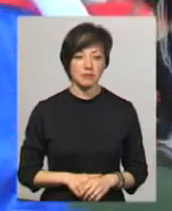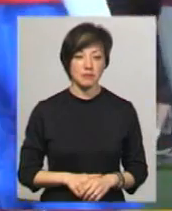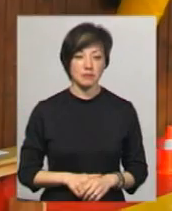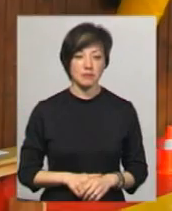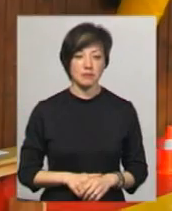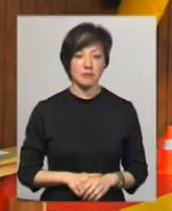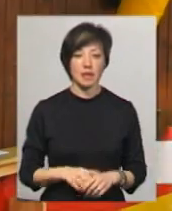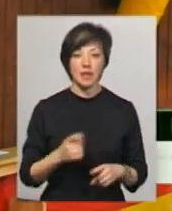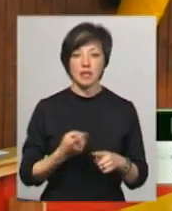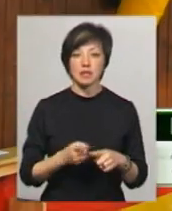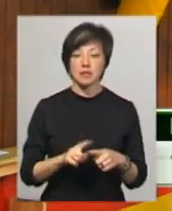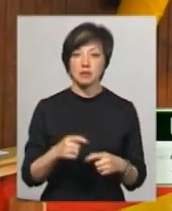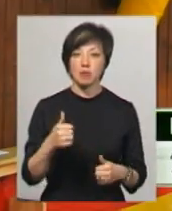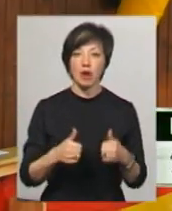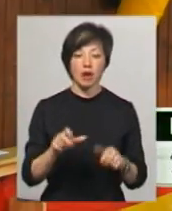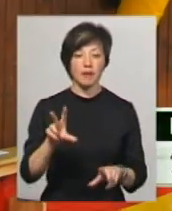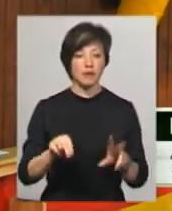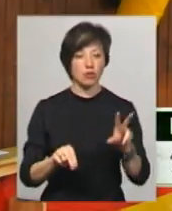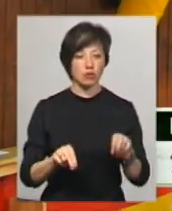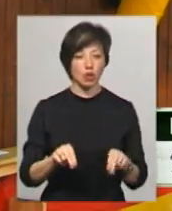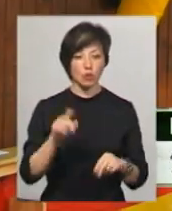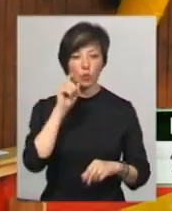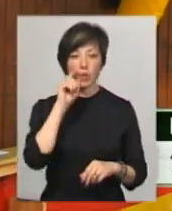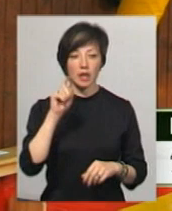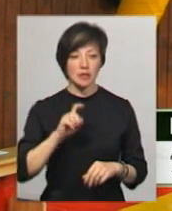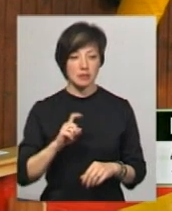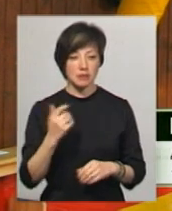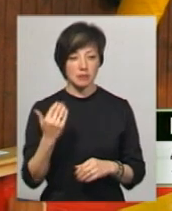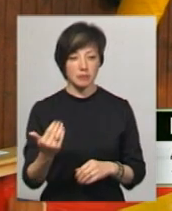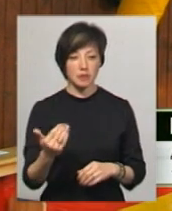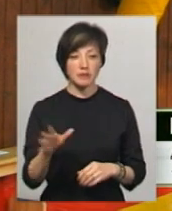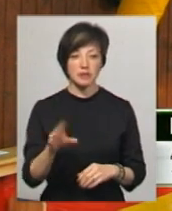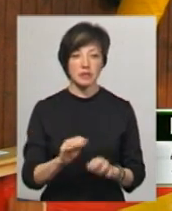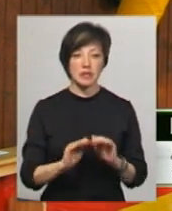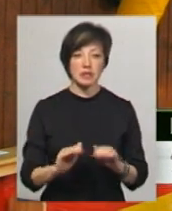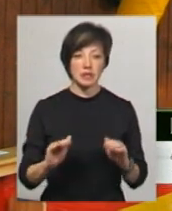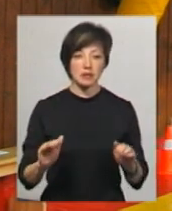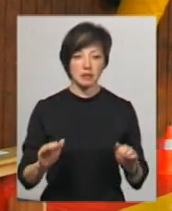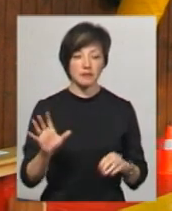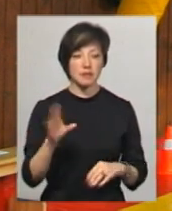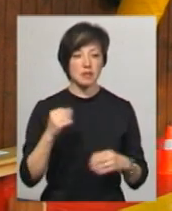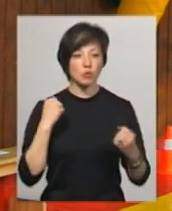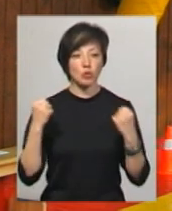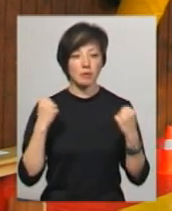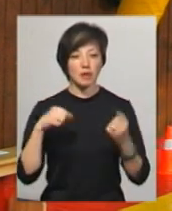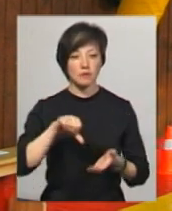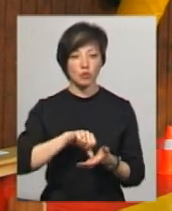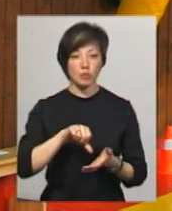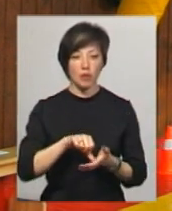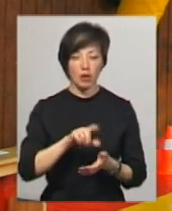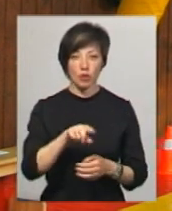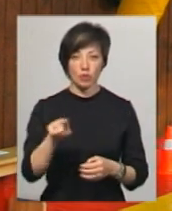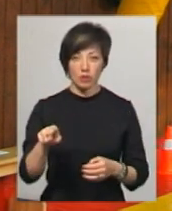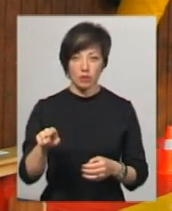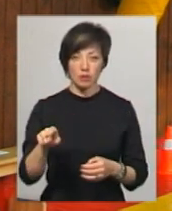Ці змагання вважаються українськими змаганнями. І всі діти, всі спортсмени, які виступають, вони